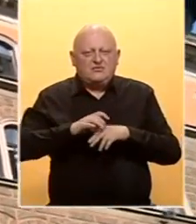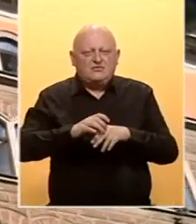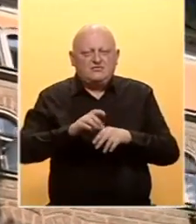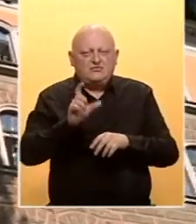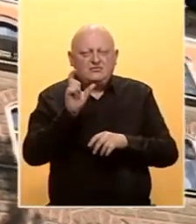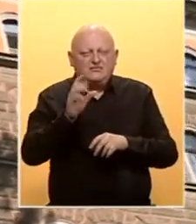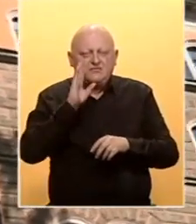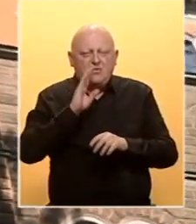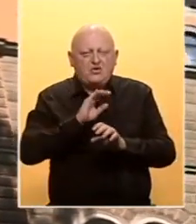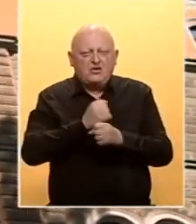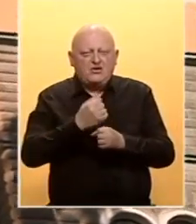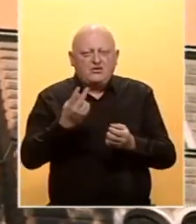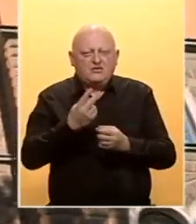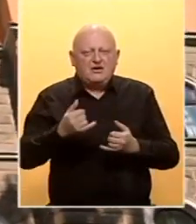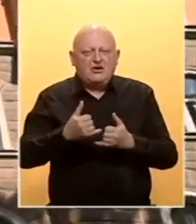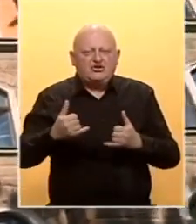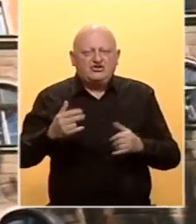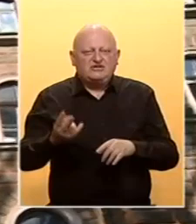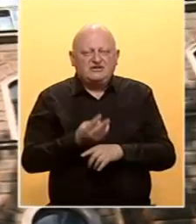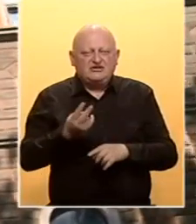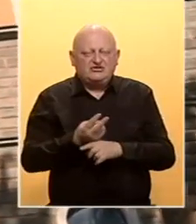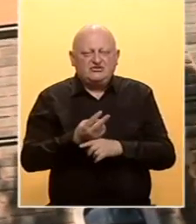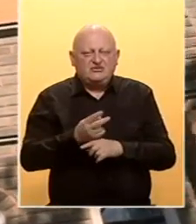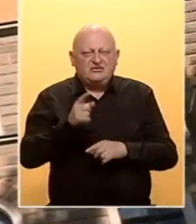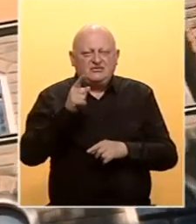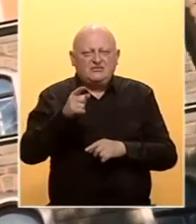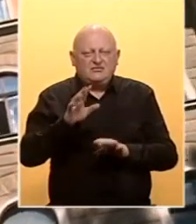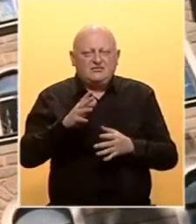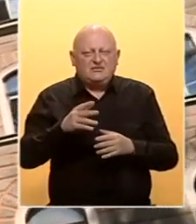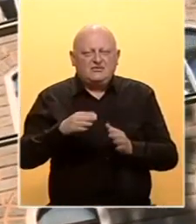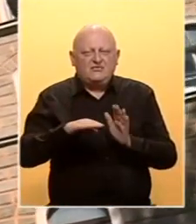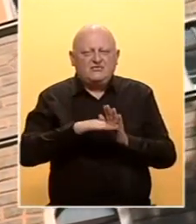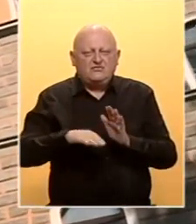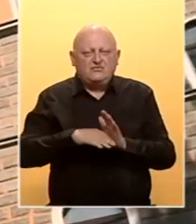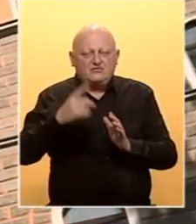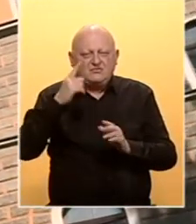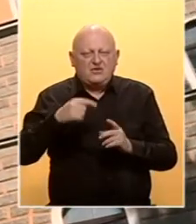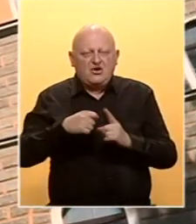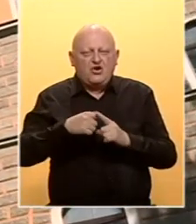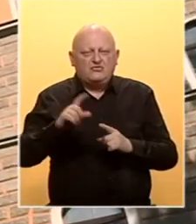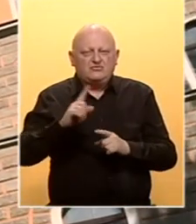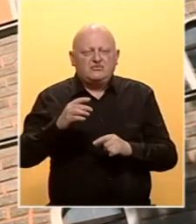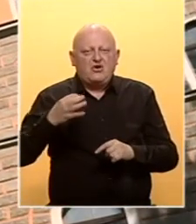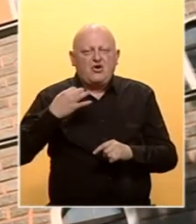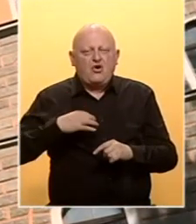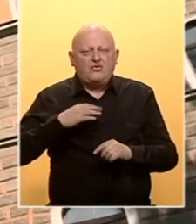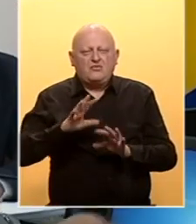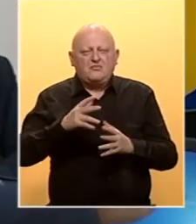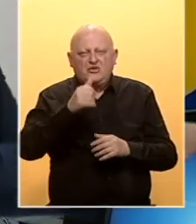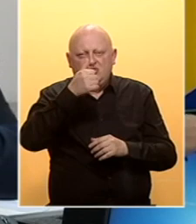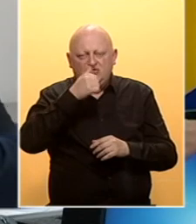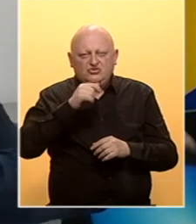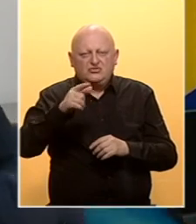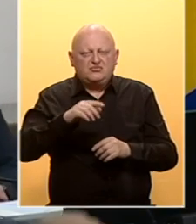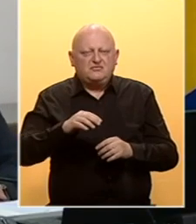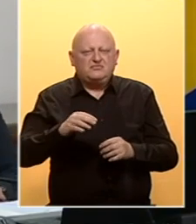definisanju BiH kao građanske države. Njihove eventualne deklaracije, smatra Komšić, nikoga ne obavezuju na bilo štaniti